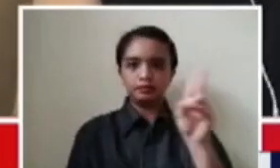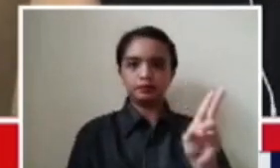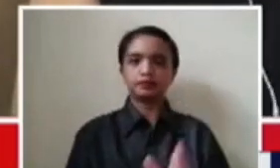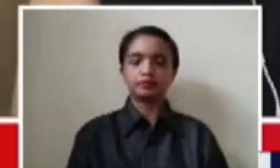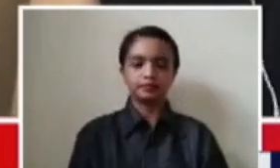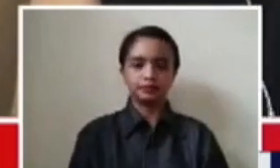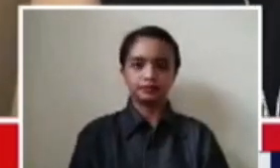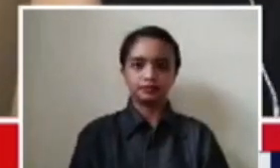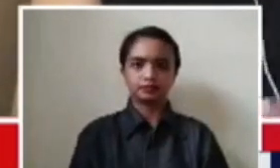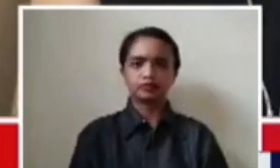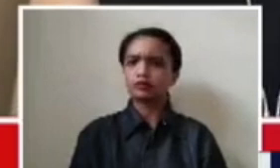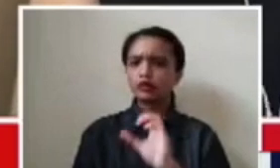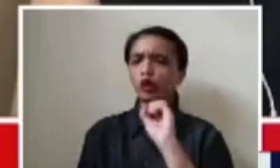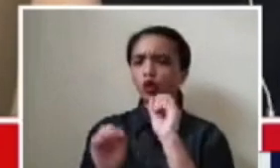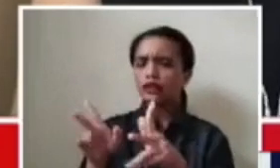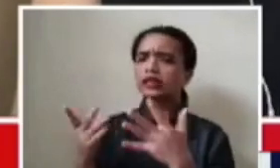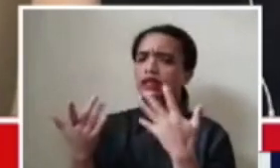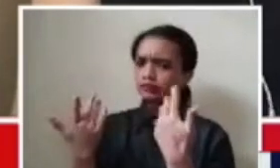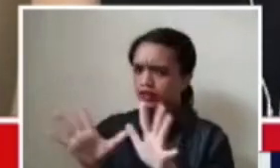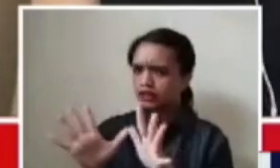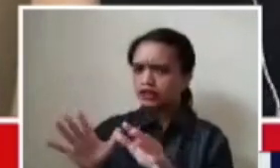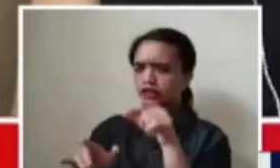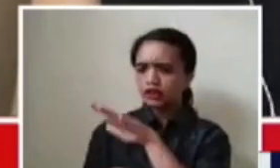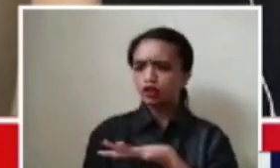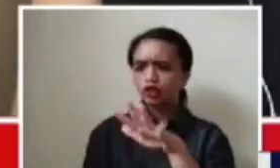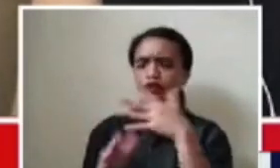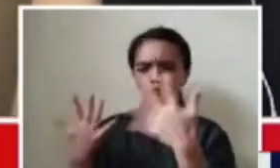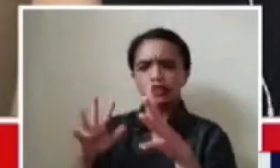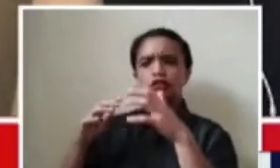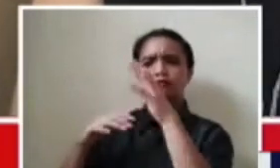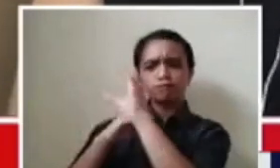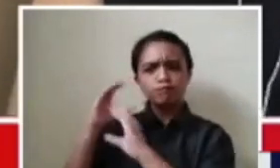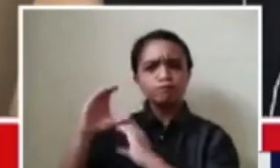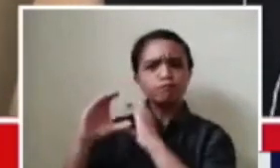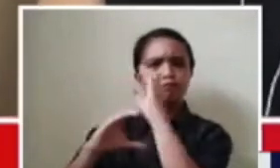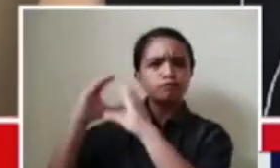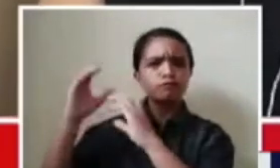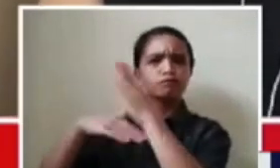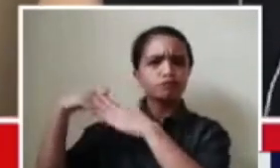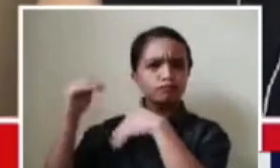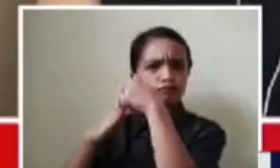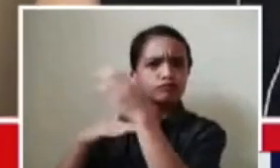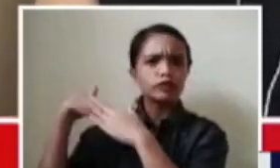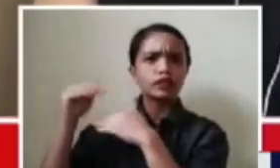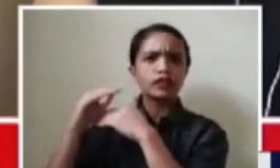Build? Matatapos po ba kaya itong mga tinarget natin, mga construction na ito?